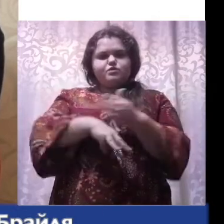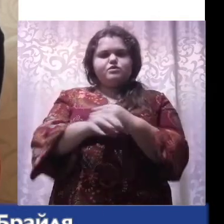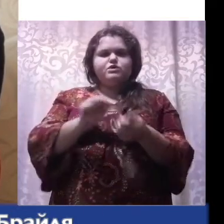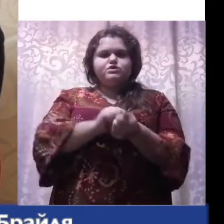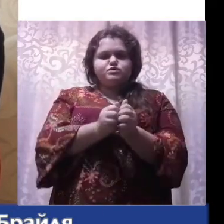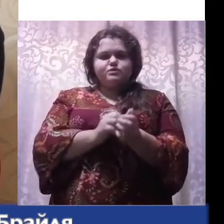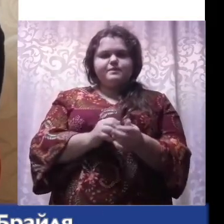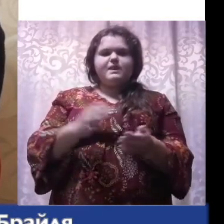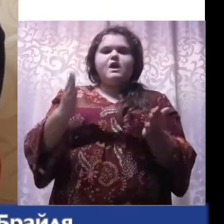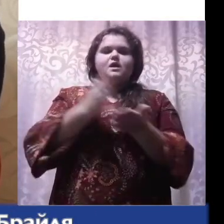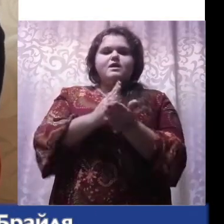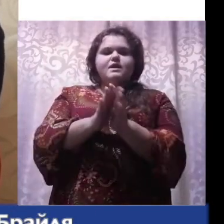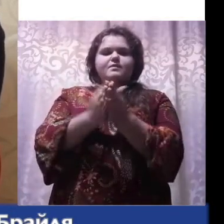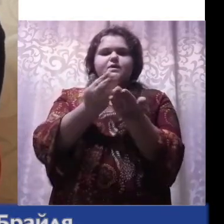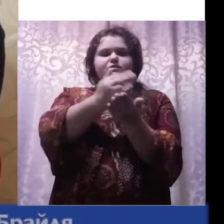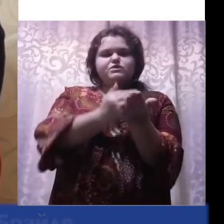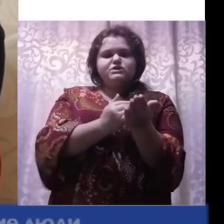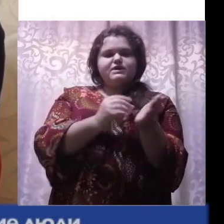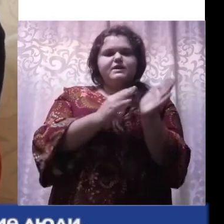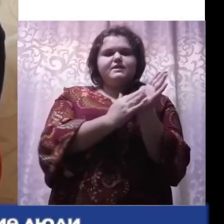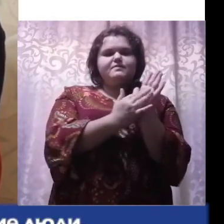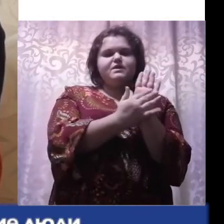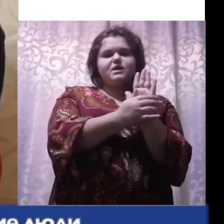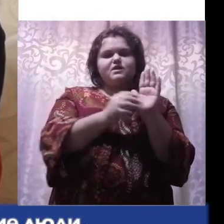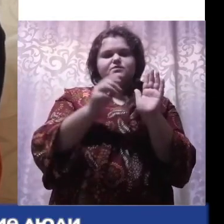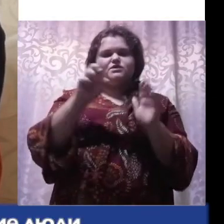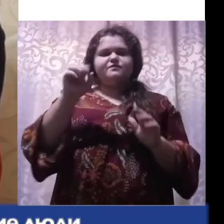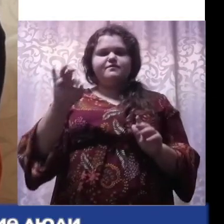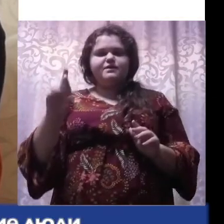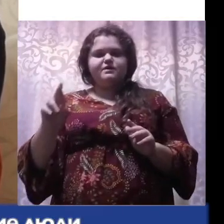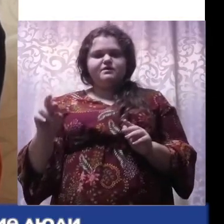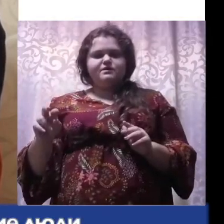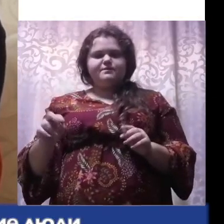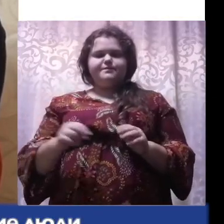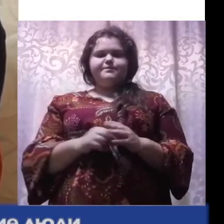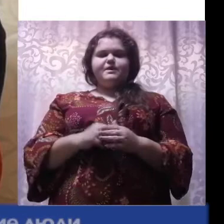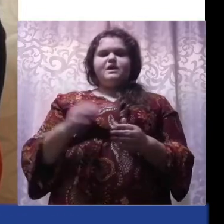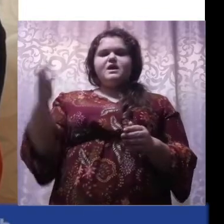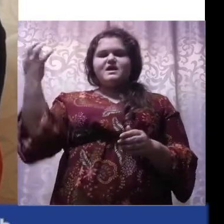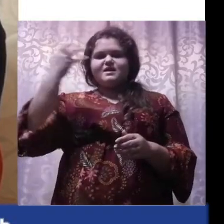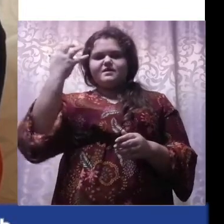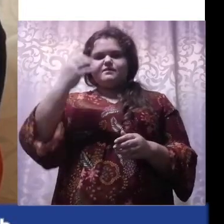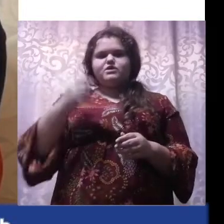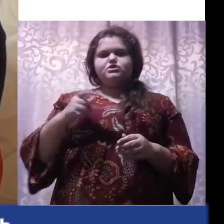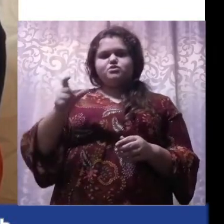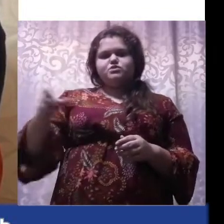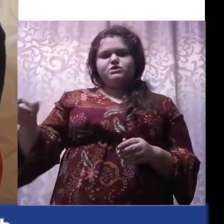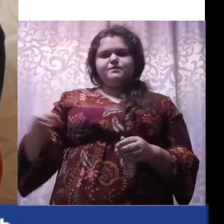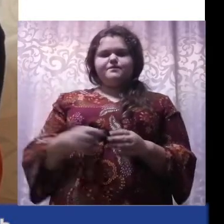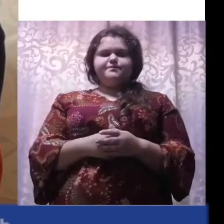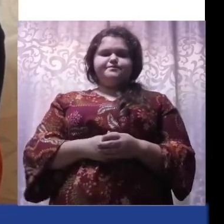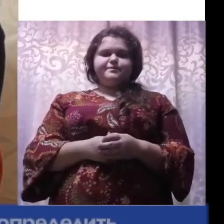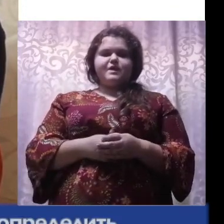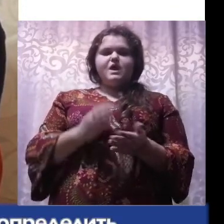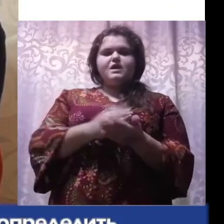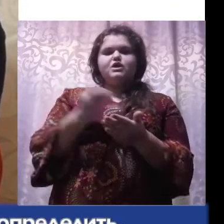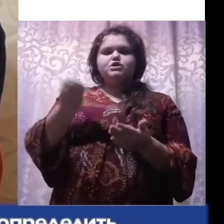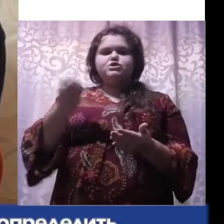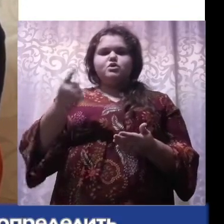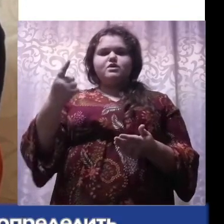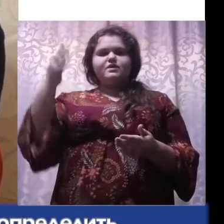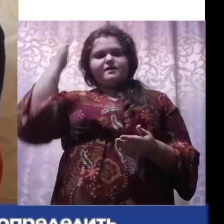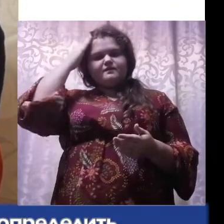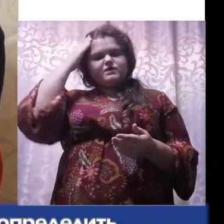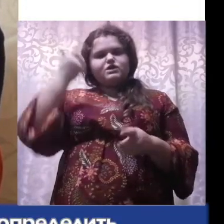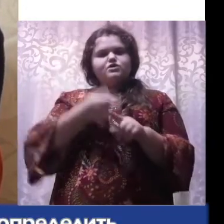справочники на специальном шрифте Брайля, которым пользуются невидящие люди. Но есть и еще одна вещь, которая